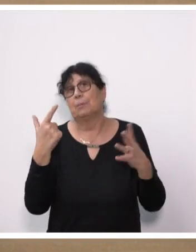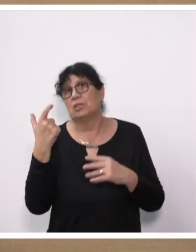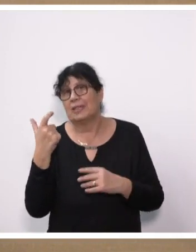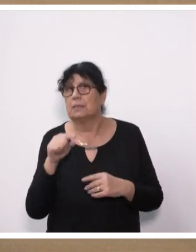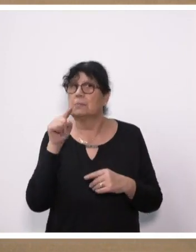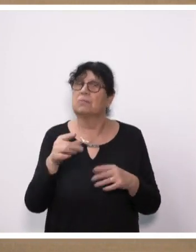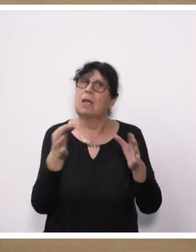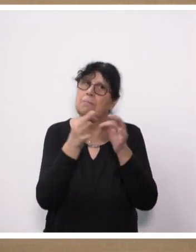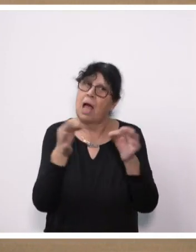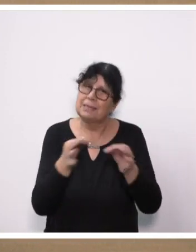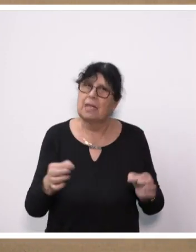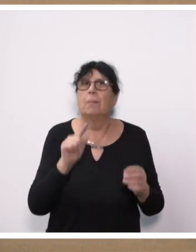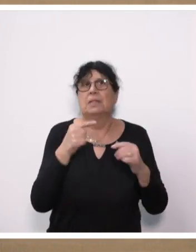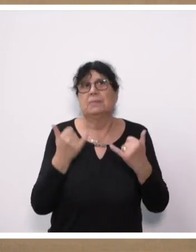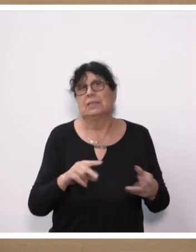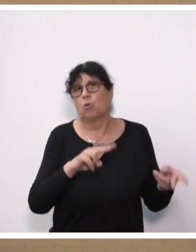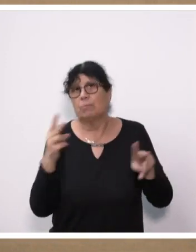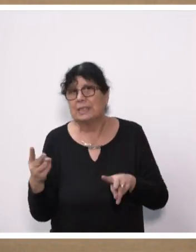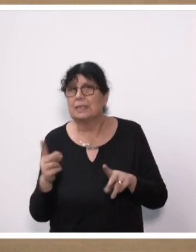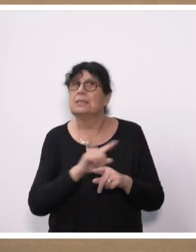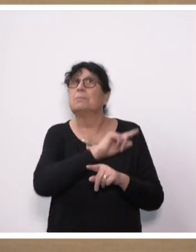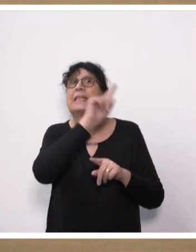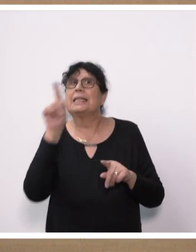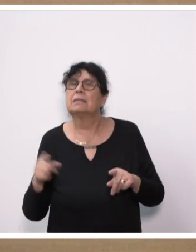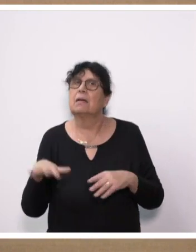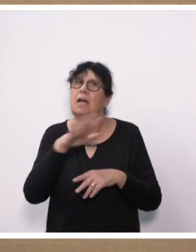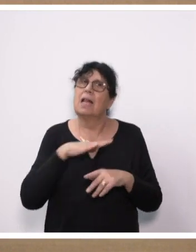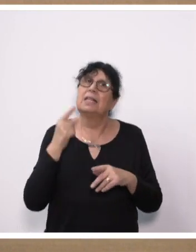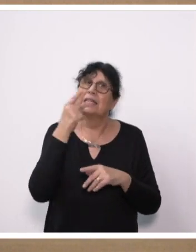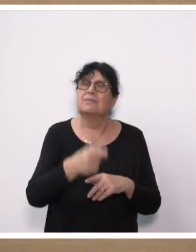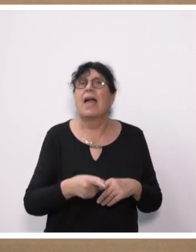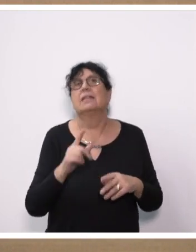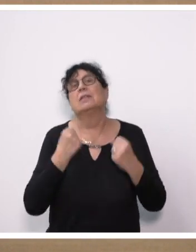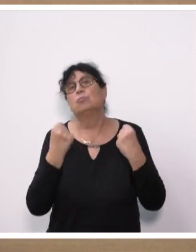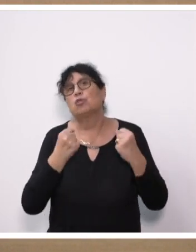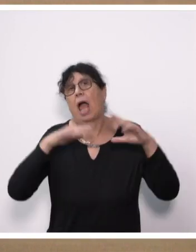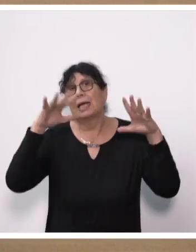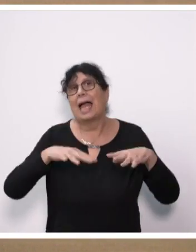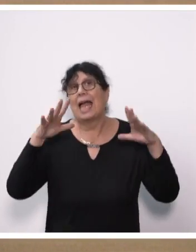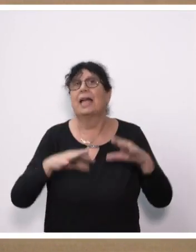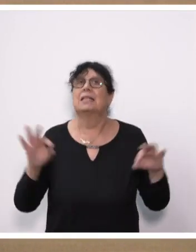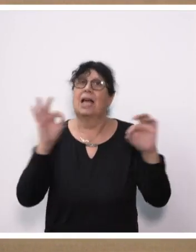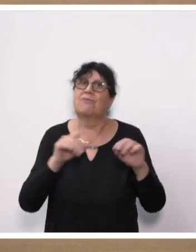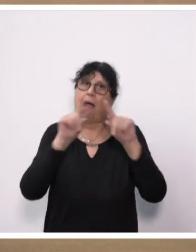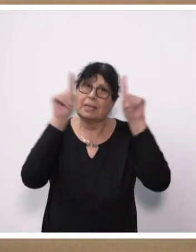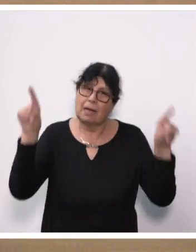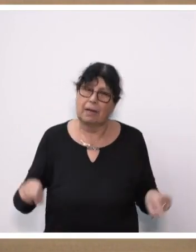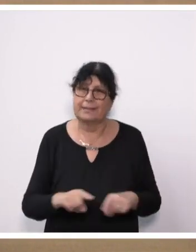Maßnahmen gilt es nun umzusetzen bis hin zu einer landesweiten Starkregen-Gefahrenkarte für Extremereignisse.